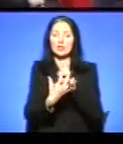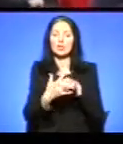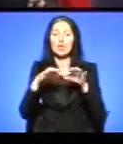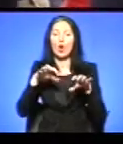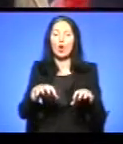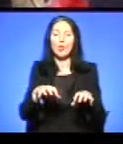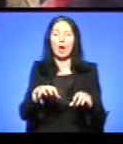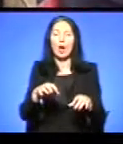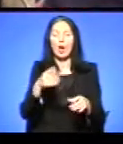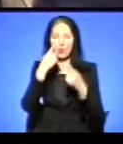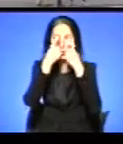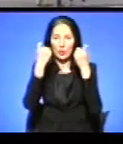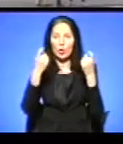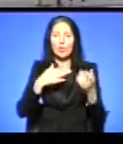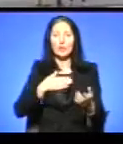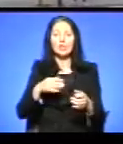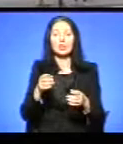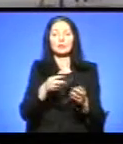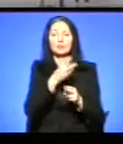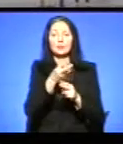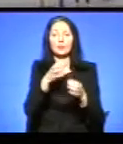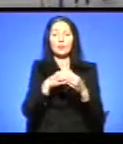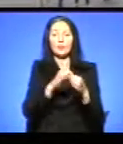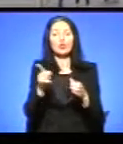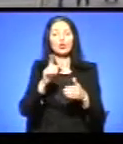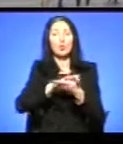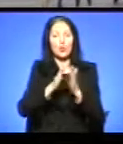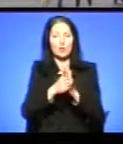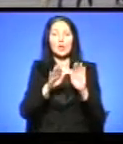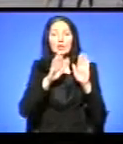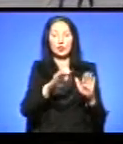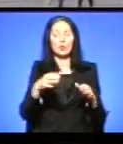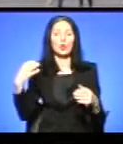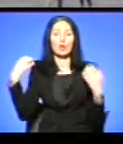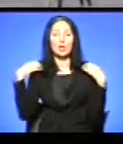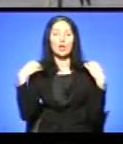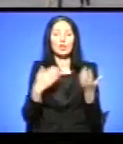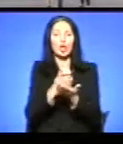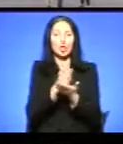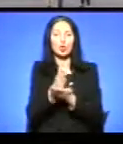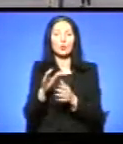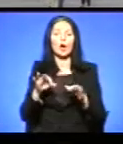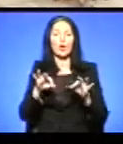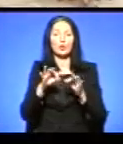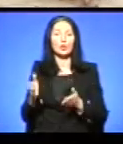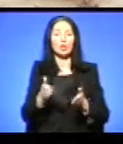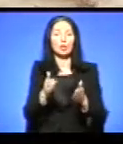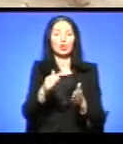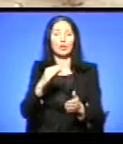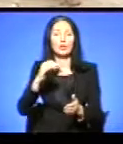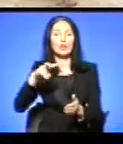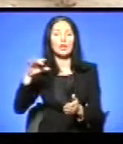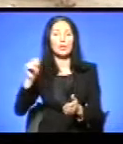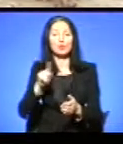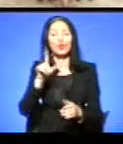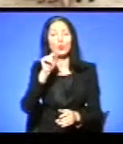повідомив нашій знімальній групі про те, що домовилися із заступником начальника служби автомобільних доріг Володимиром Хімієм, що з понеділка